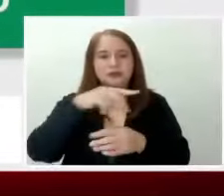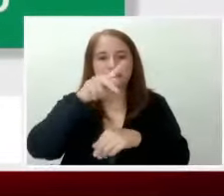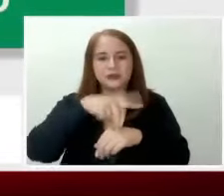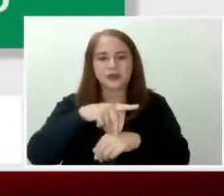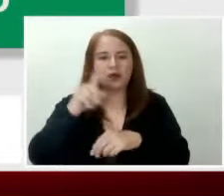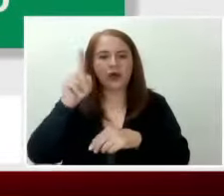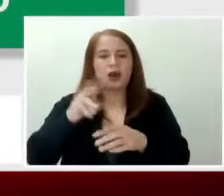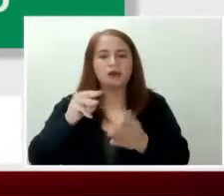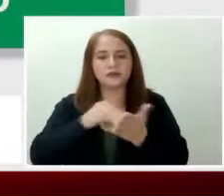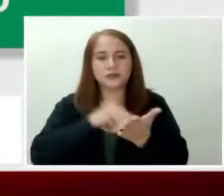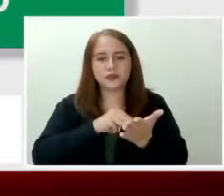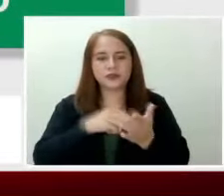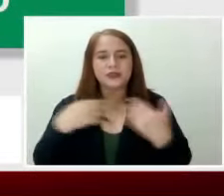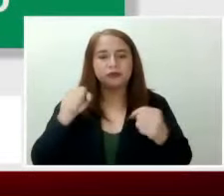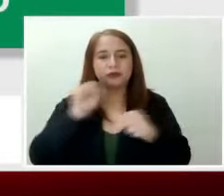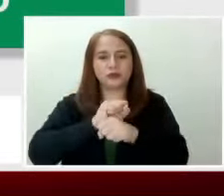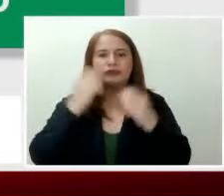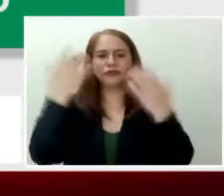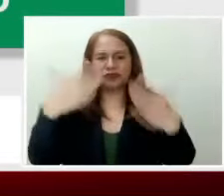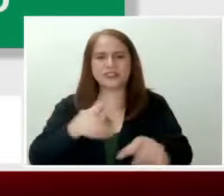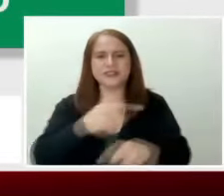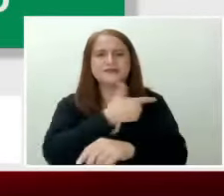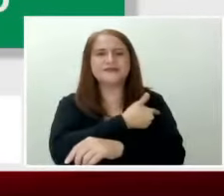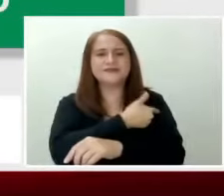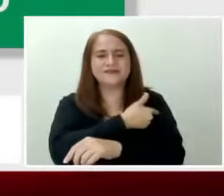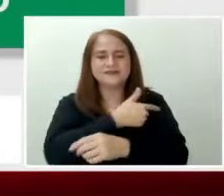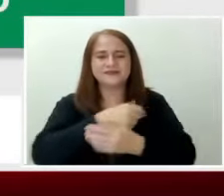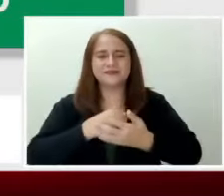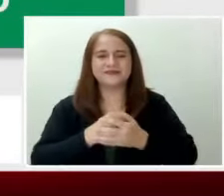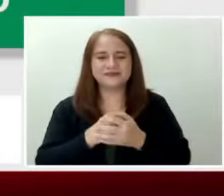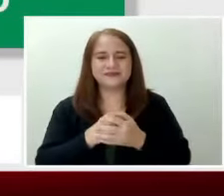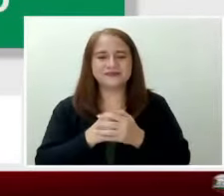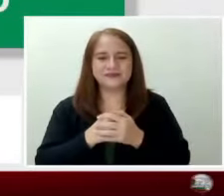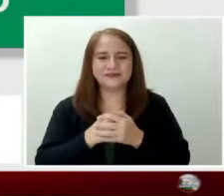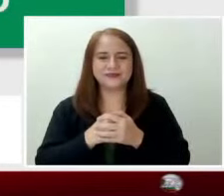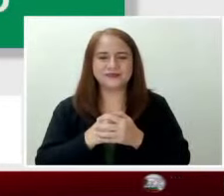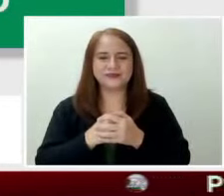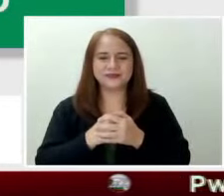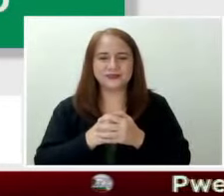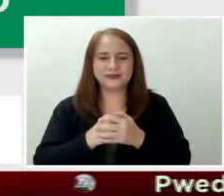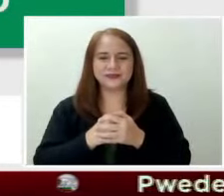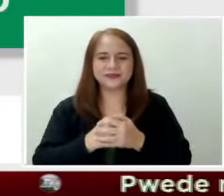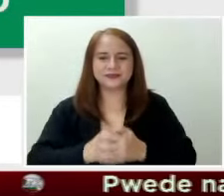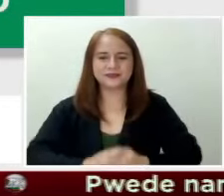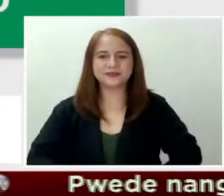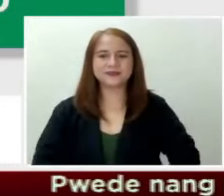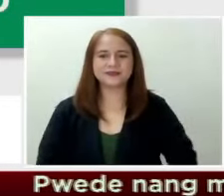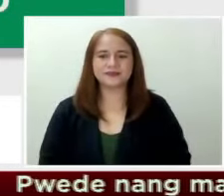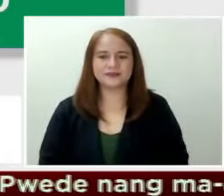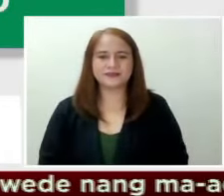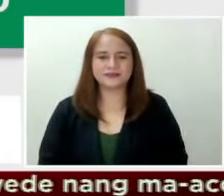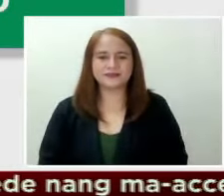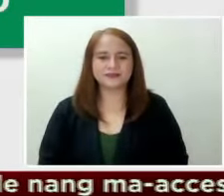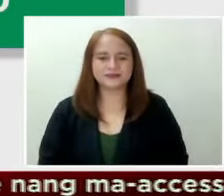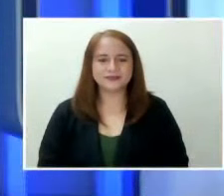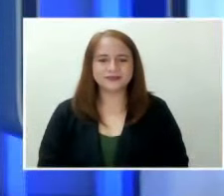health workers naman ang nakatanggap na ng unang dose ng COVID vaccine. Vivian Gulia, ABS-CBN News.